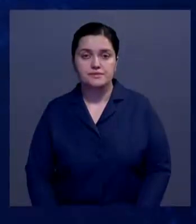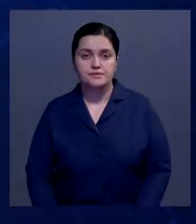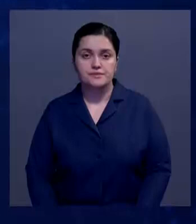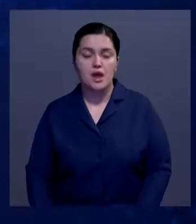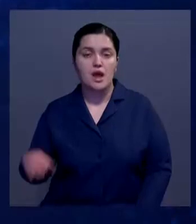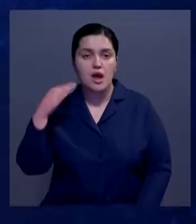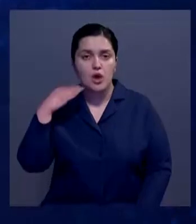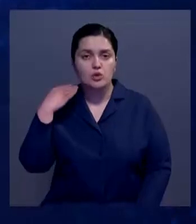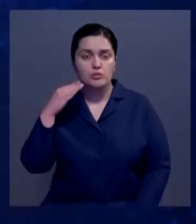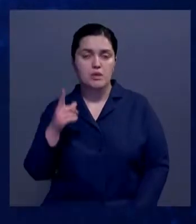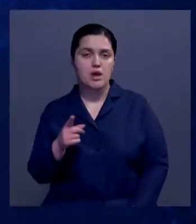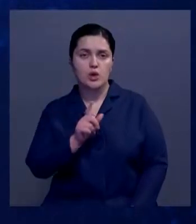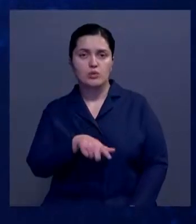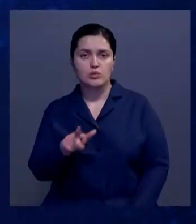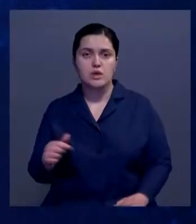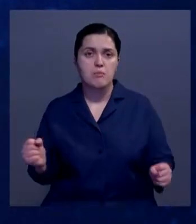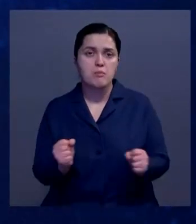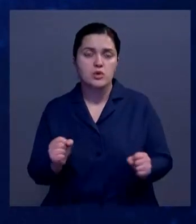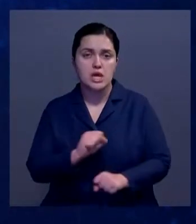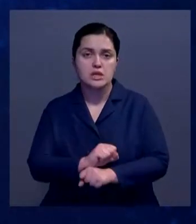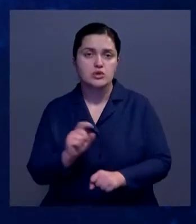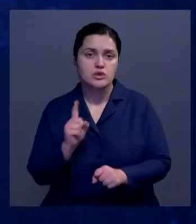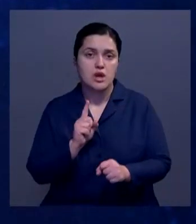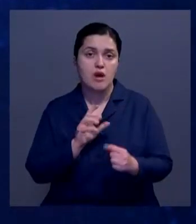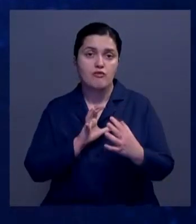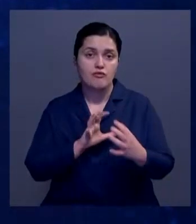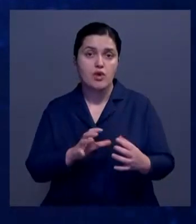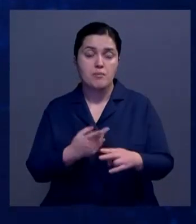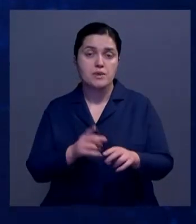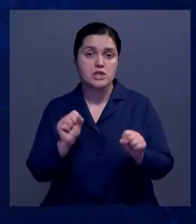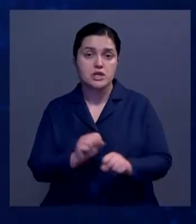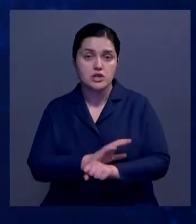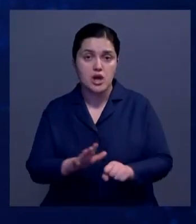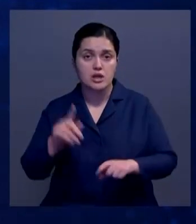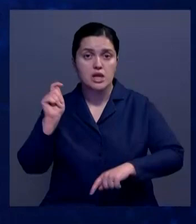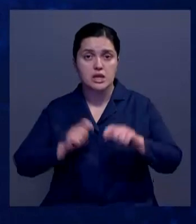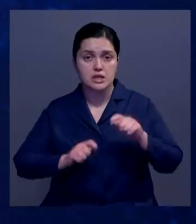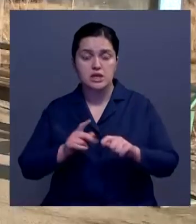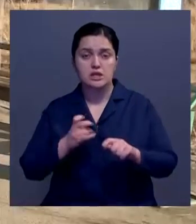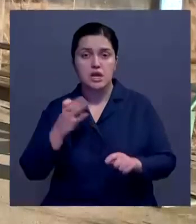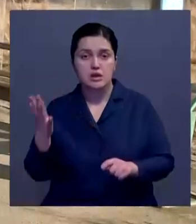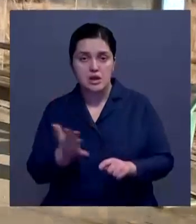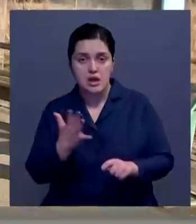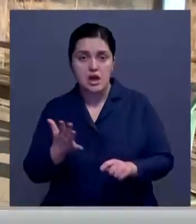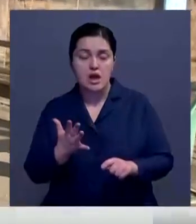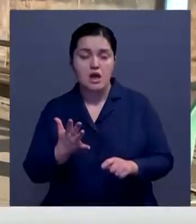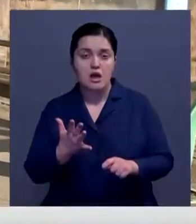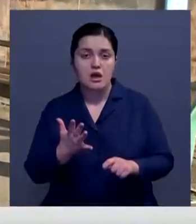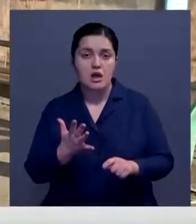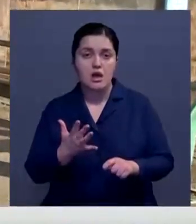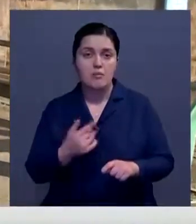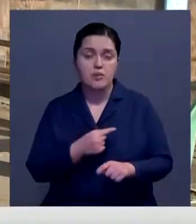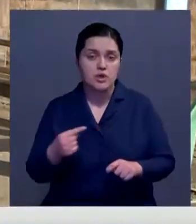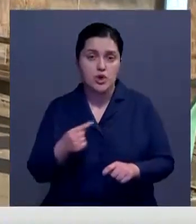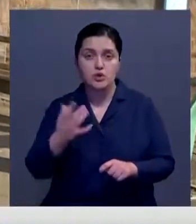Жители Актюбе мерзнут на остановках в ожидании автобусов. И большинство из них не защищают ни от холода, ни от дождя, ни от